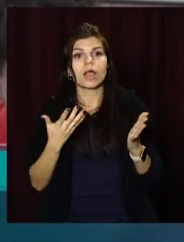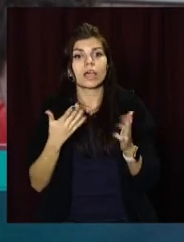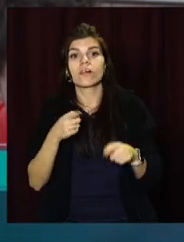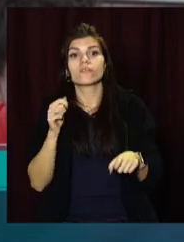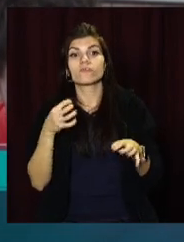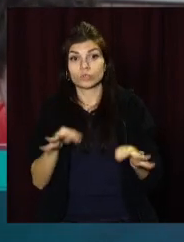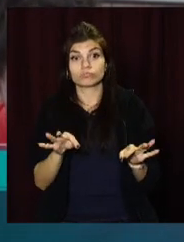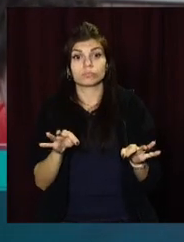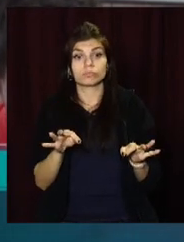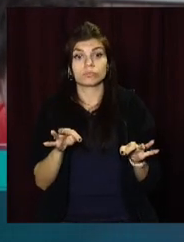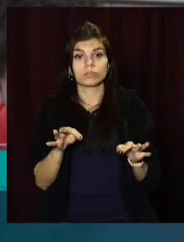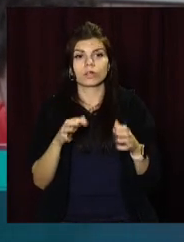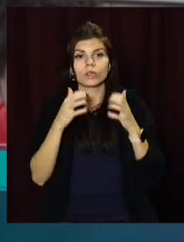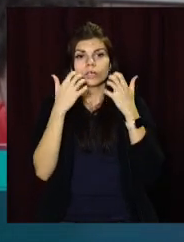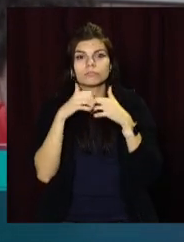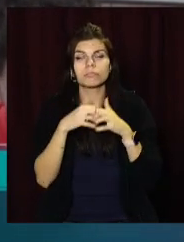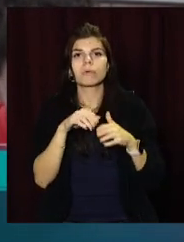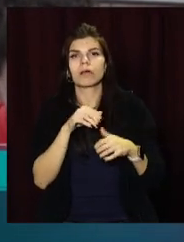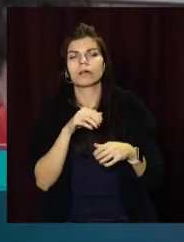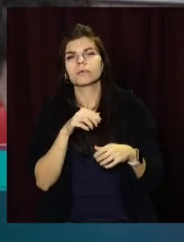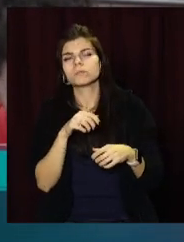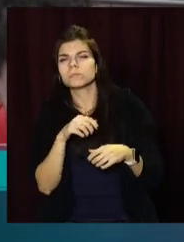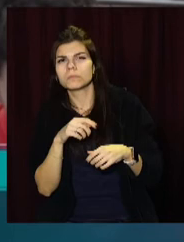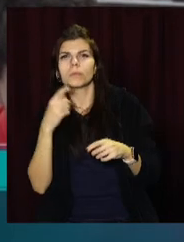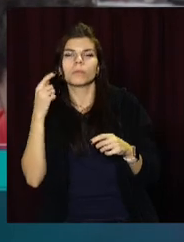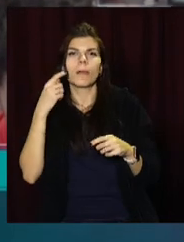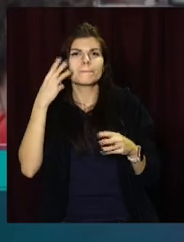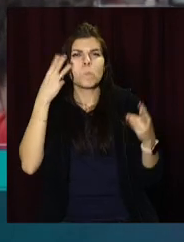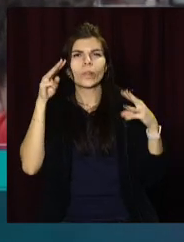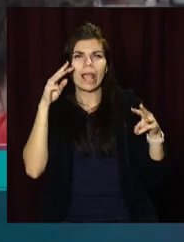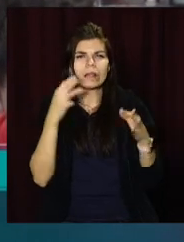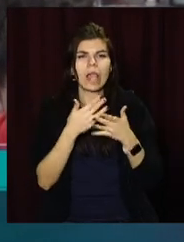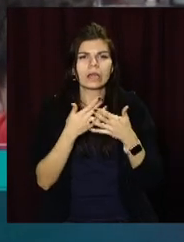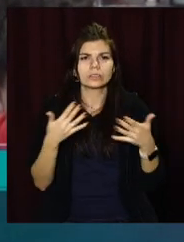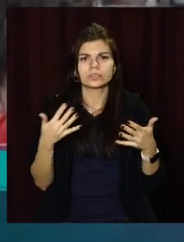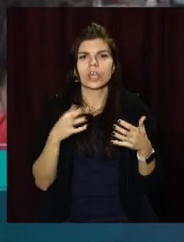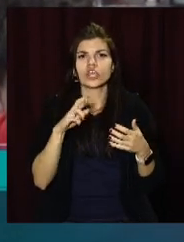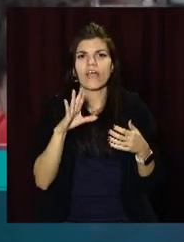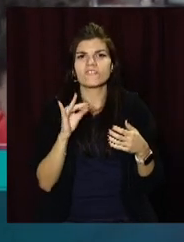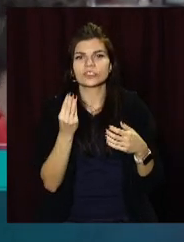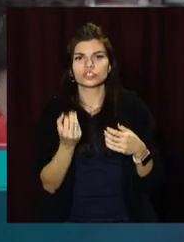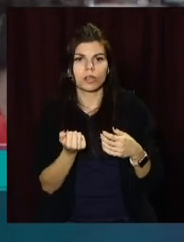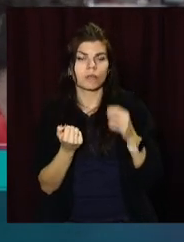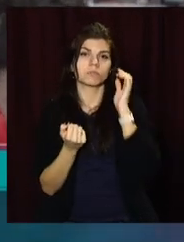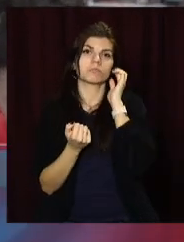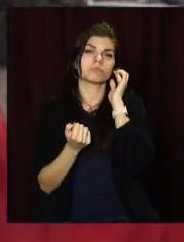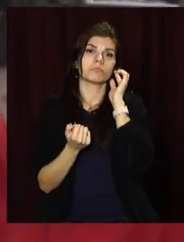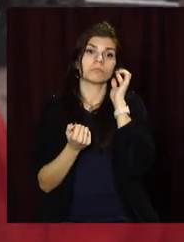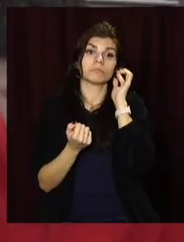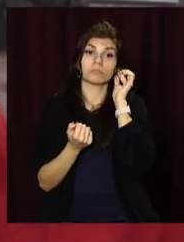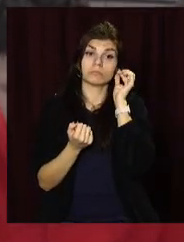дозволяють проводити обчислювальний експеримент, моделі різних явищ, процесів.